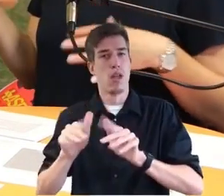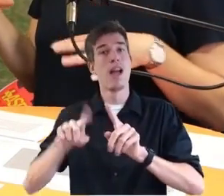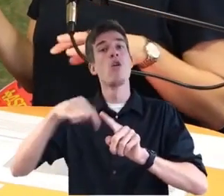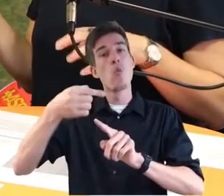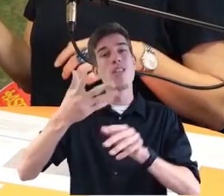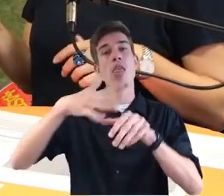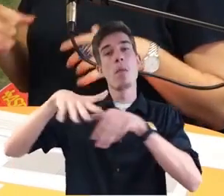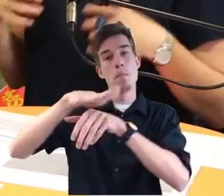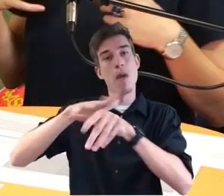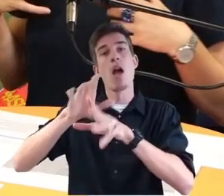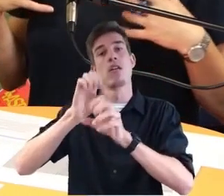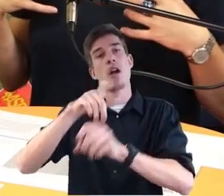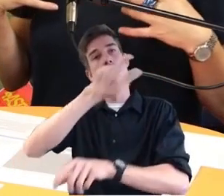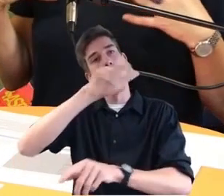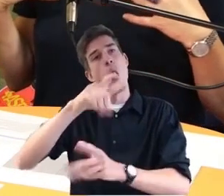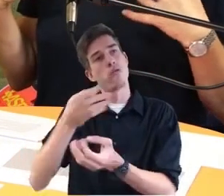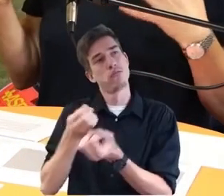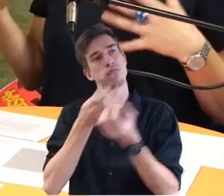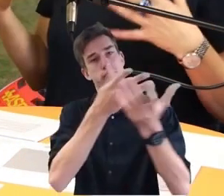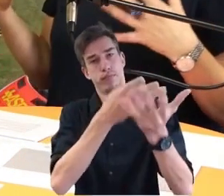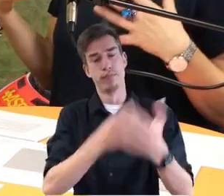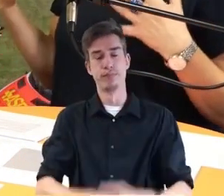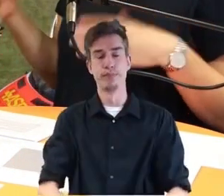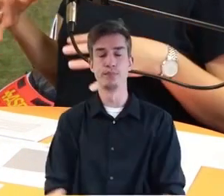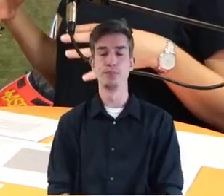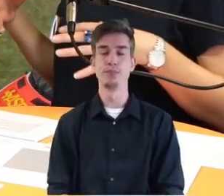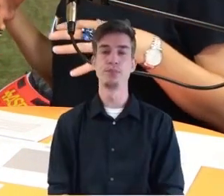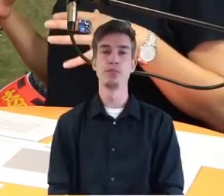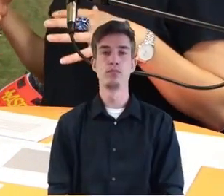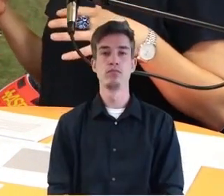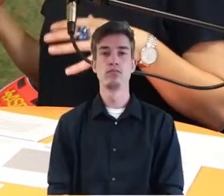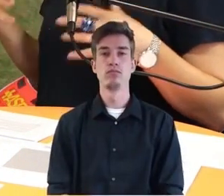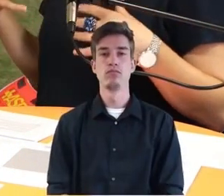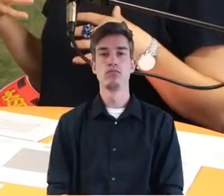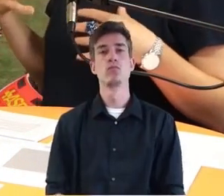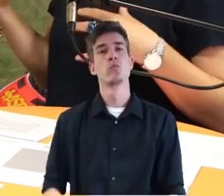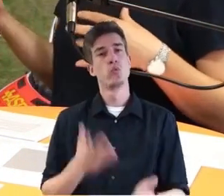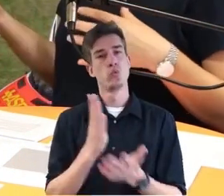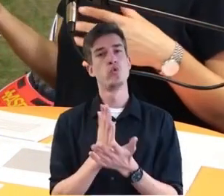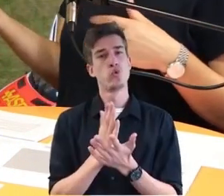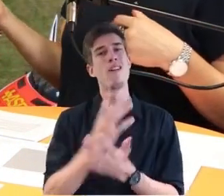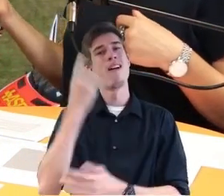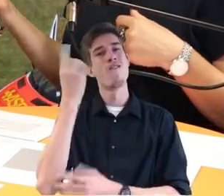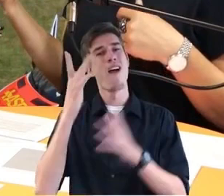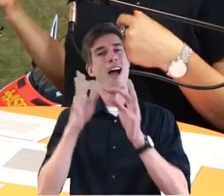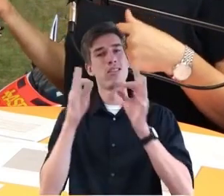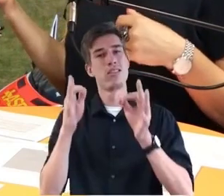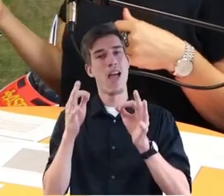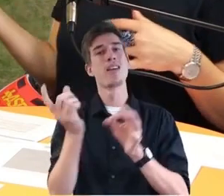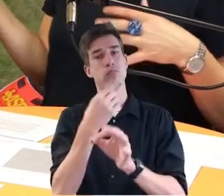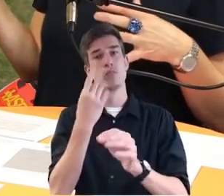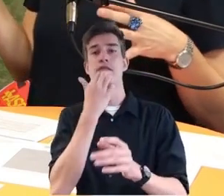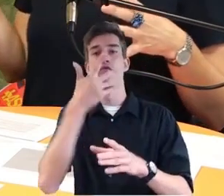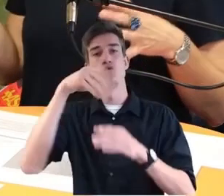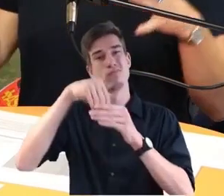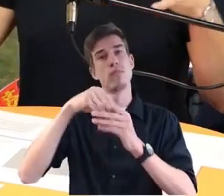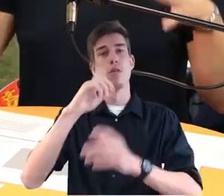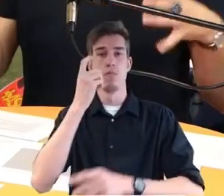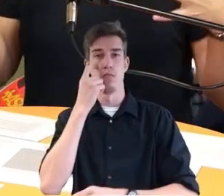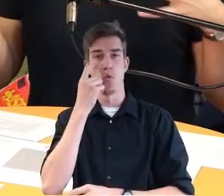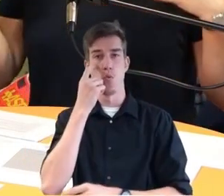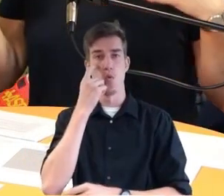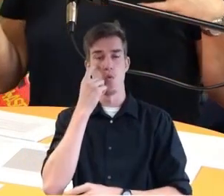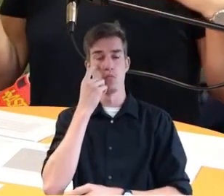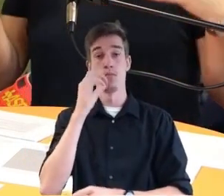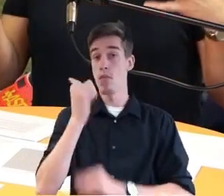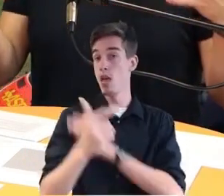weiterzugeben. Und das gehört ja auch zu dem, was wir am Warntag mit erproben. Also es ist natürlich die